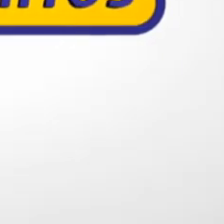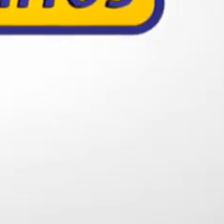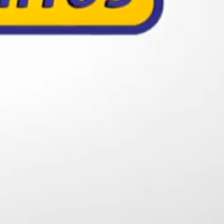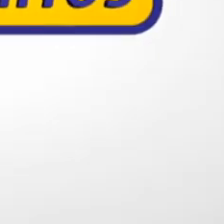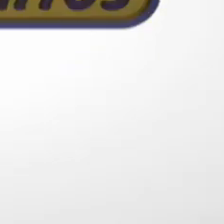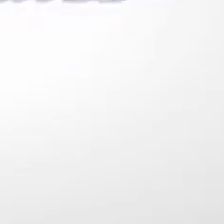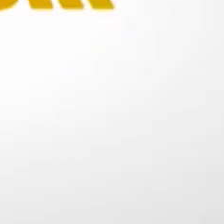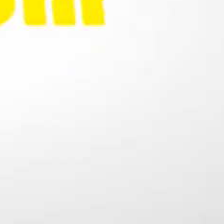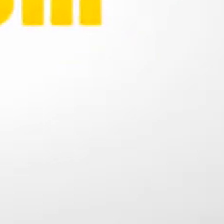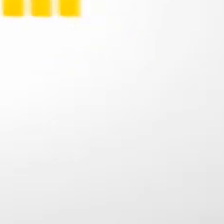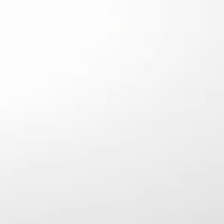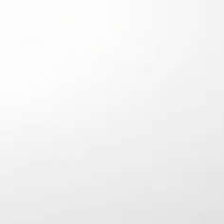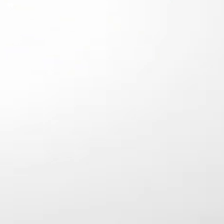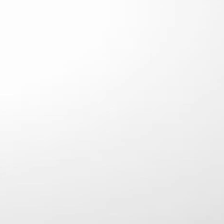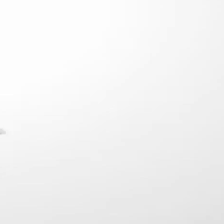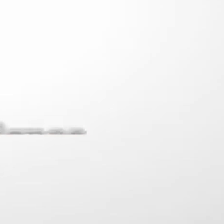Muzika